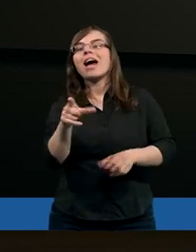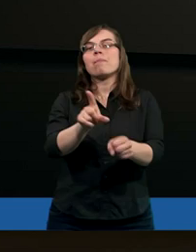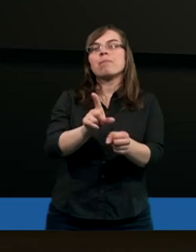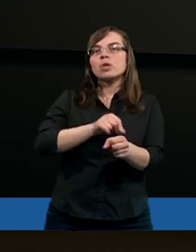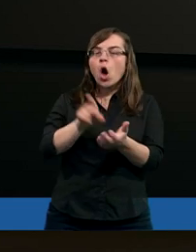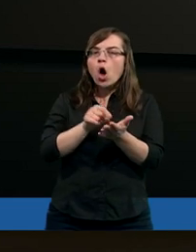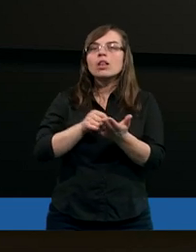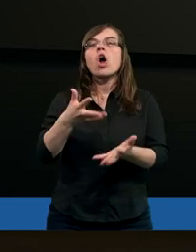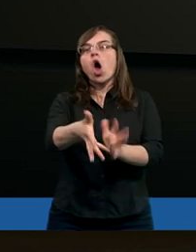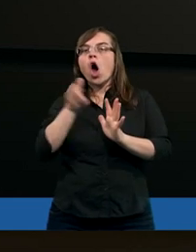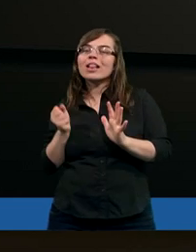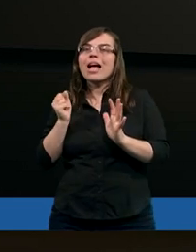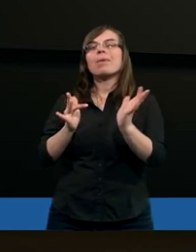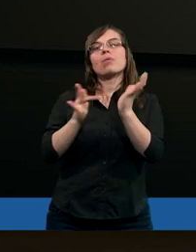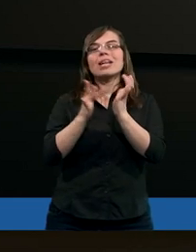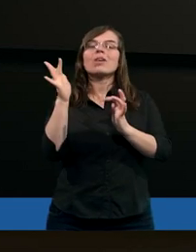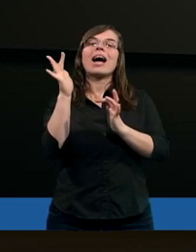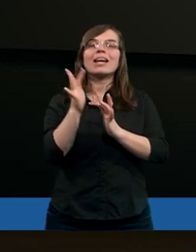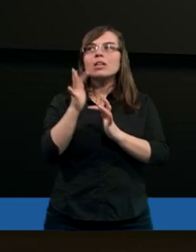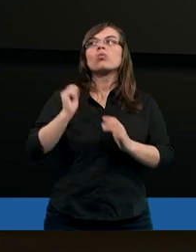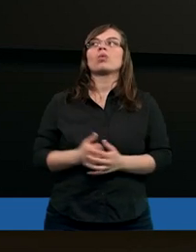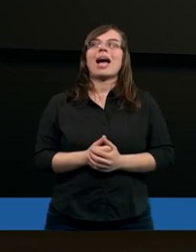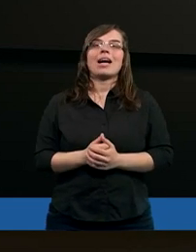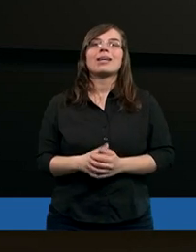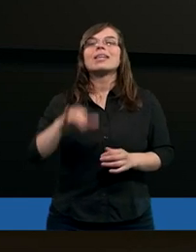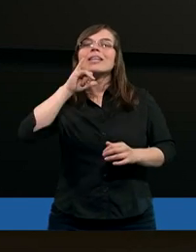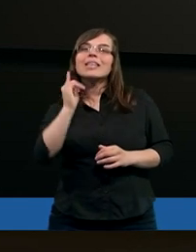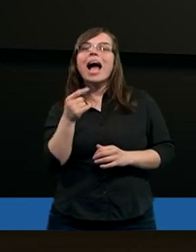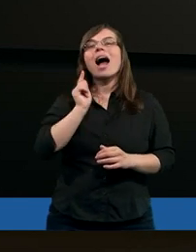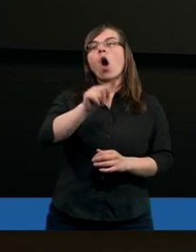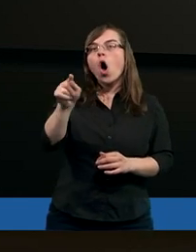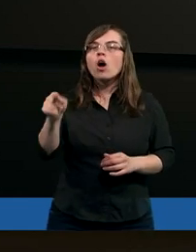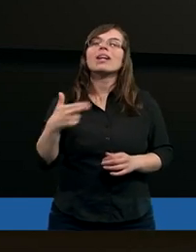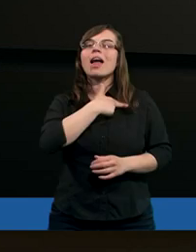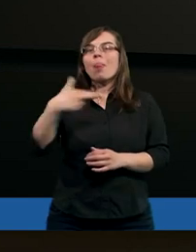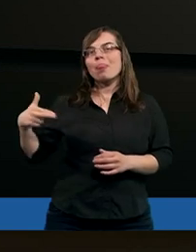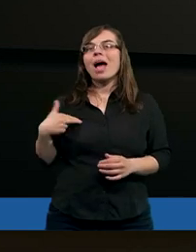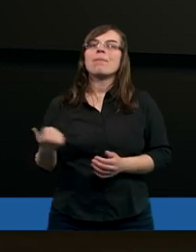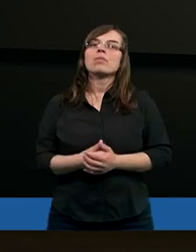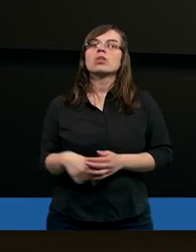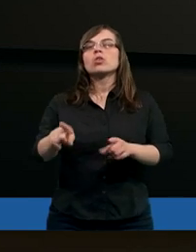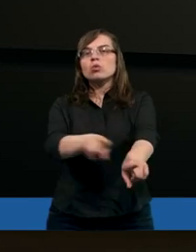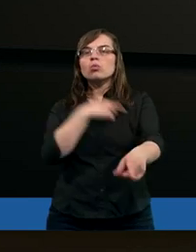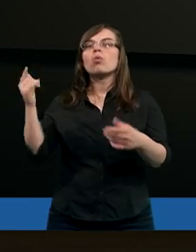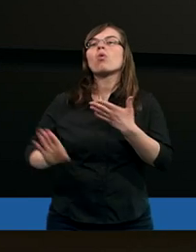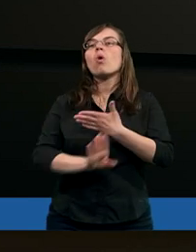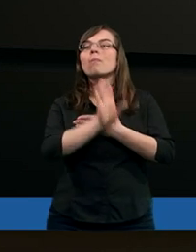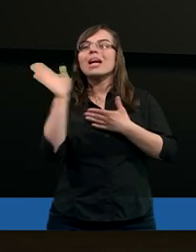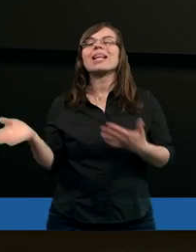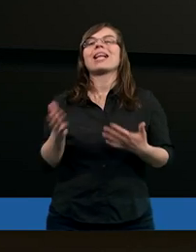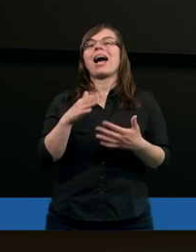Piotr odebrał Jezusa Chrystusa. Jak on nam go